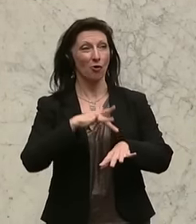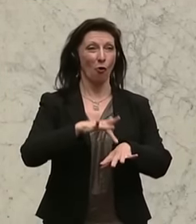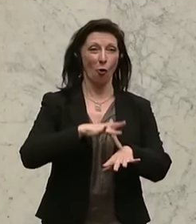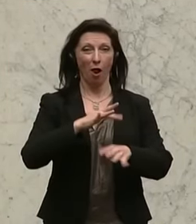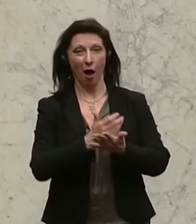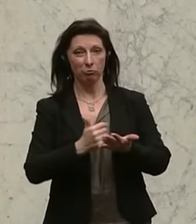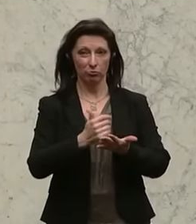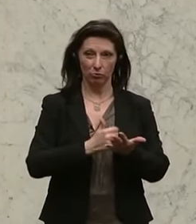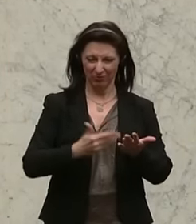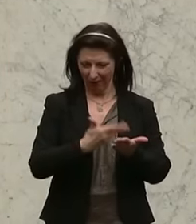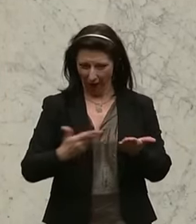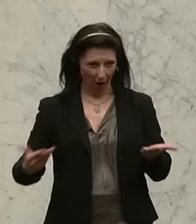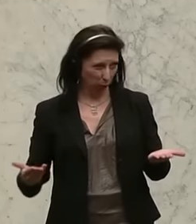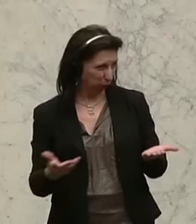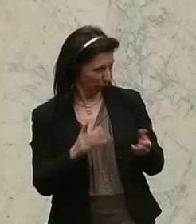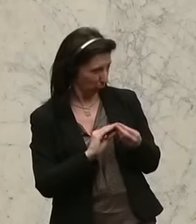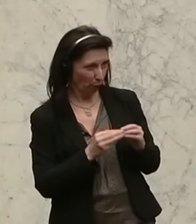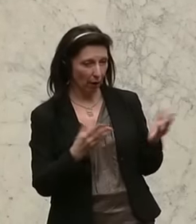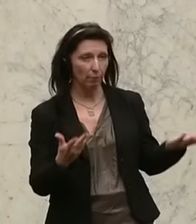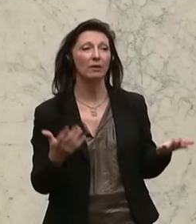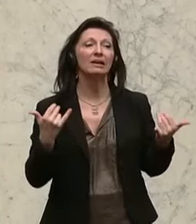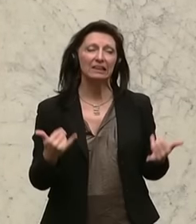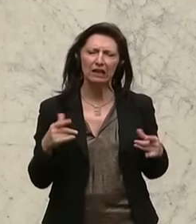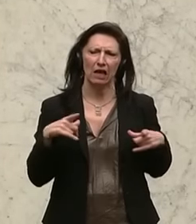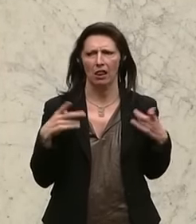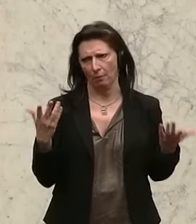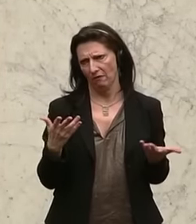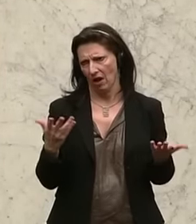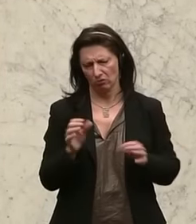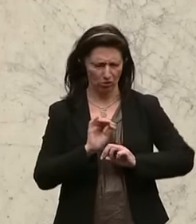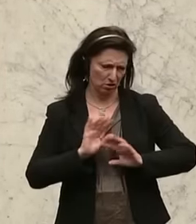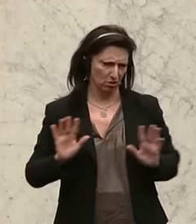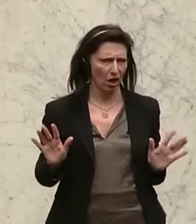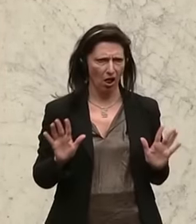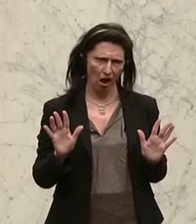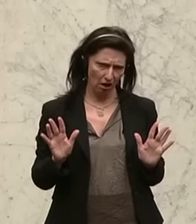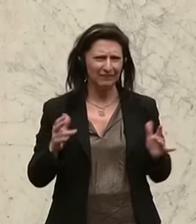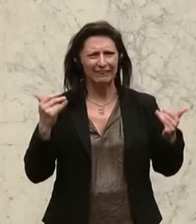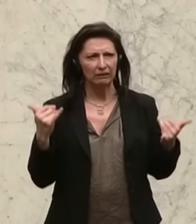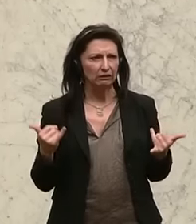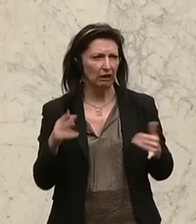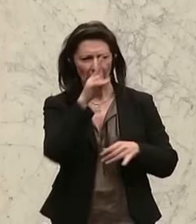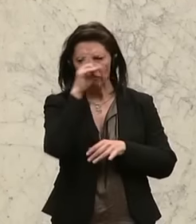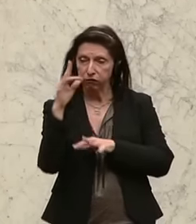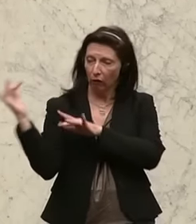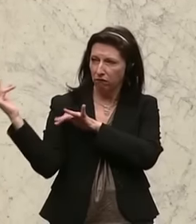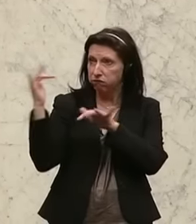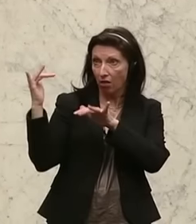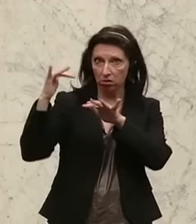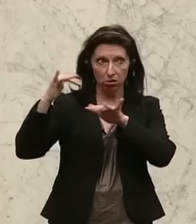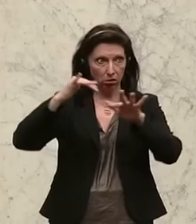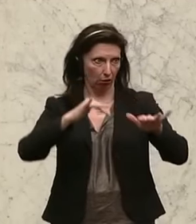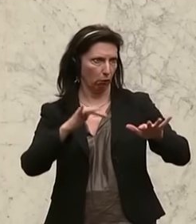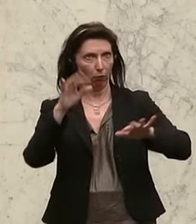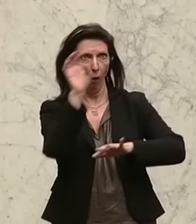zu argumentieren. Ich glaube, wir erleben derzeit, und das ist ja unbestritten, eine mehr oder minder unkontrollierte Völkerwanderung, die über Österreich, über